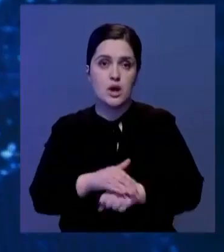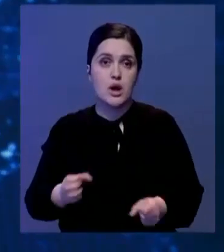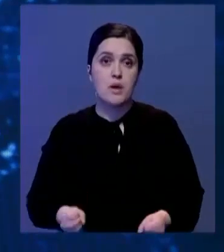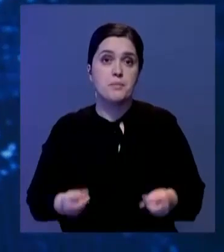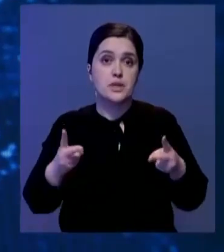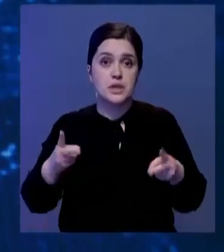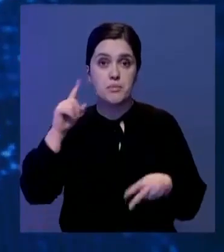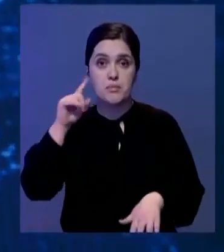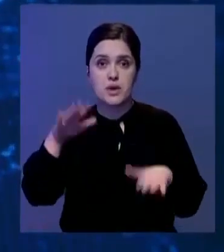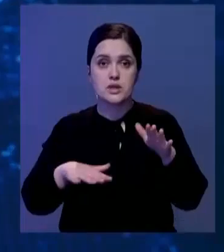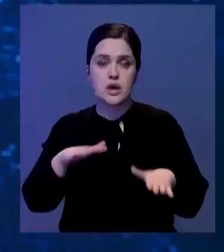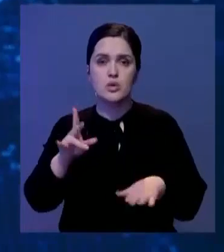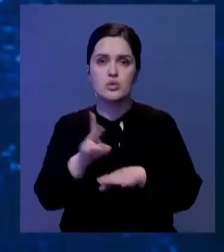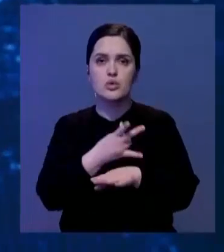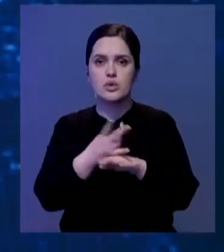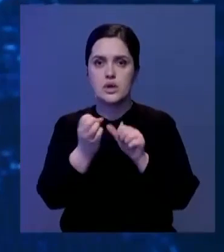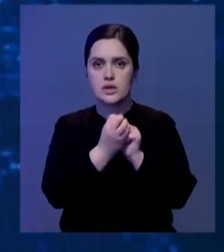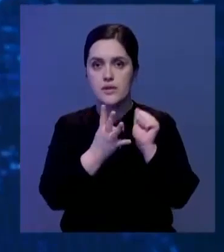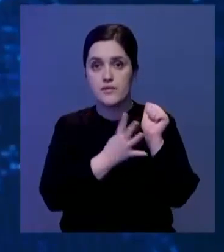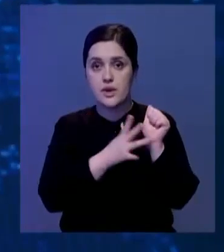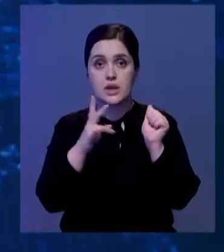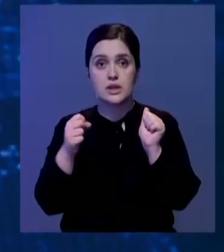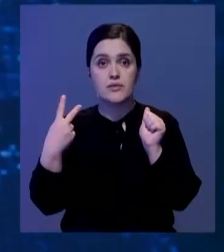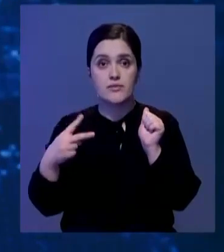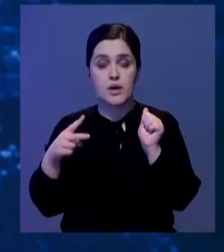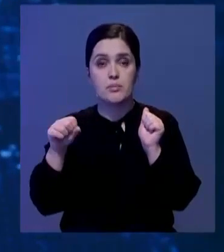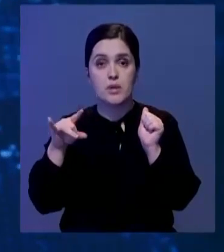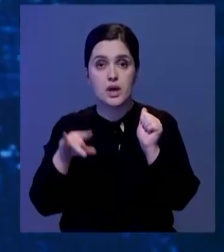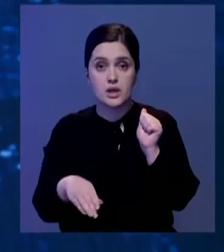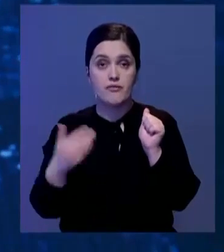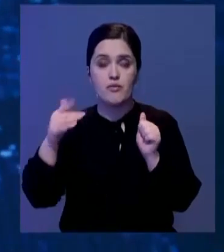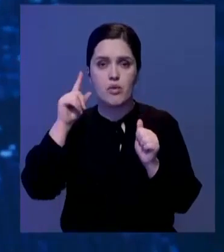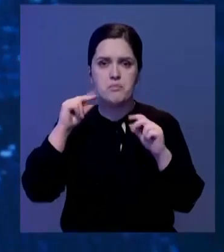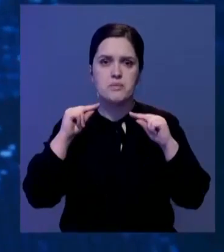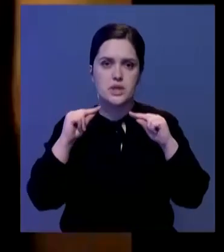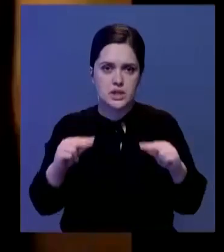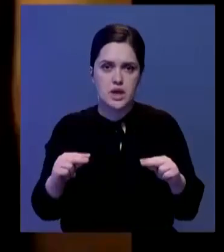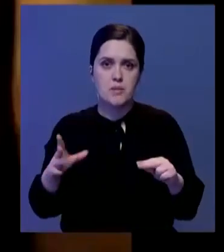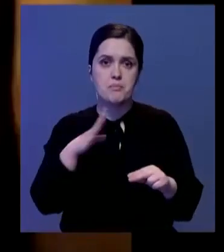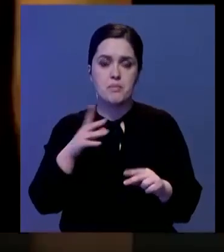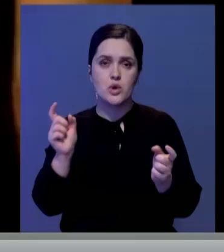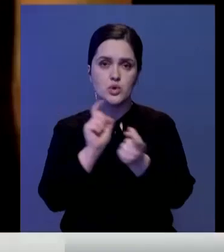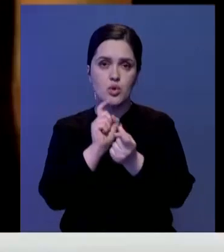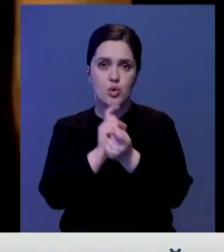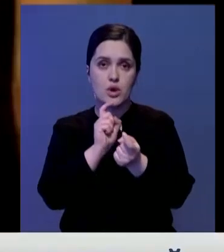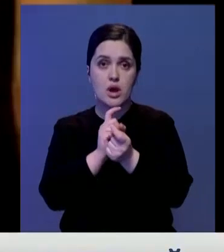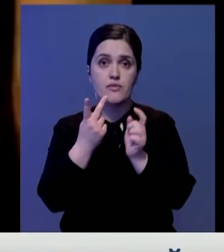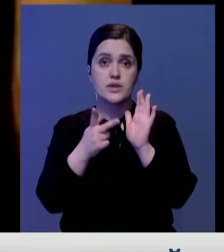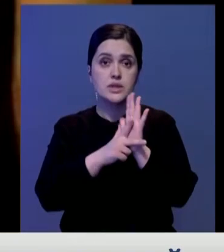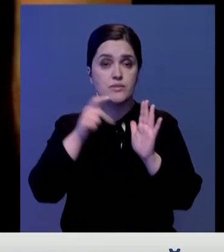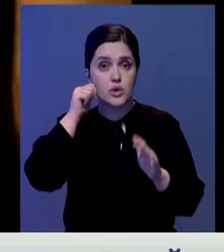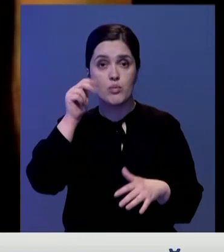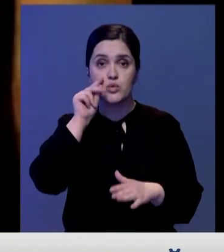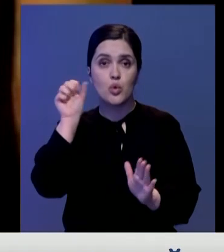что преступление подозреваемый совершил в ночь с 19 на 20 марта. По его признанию, между ними произошла ссора, после чего